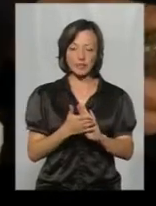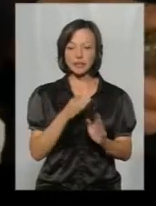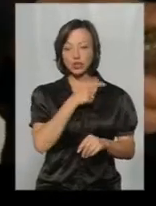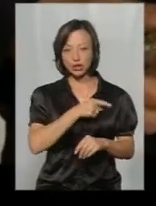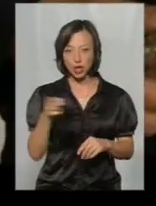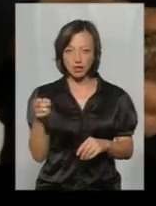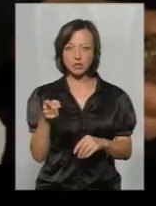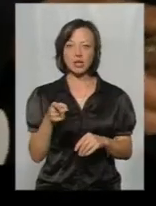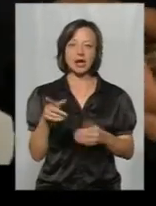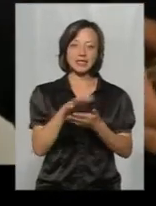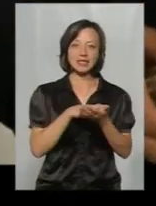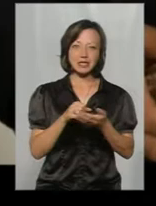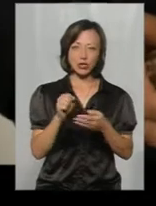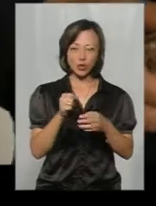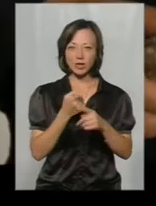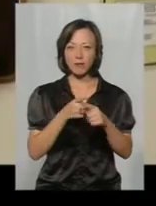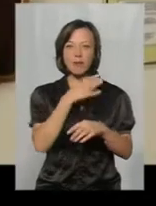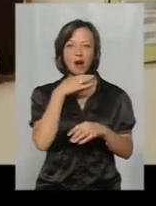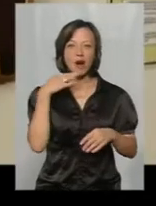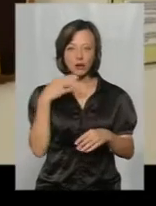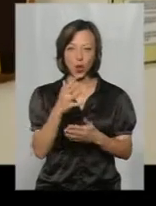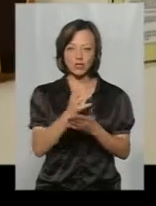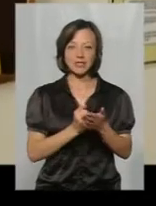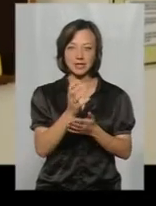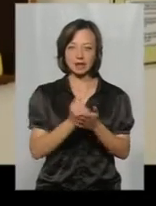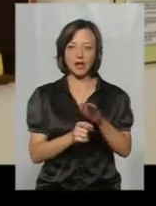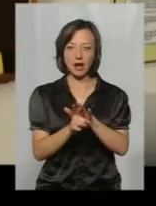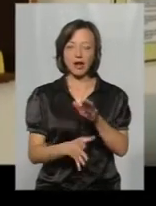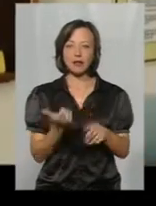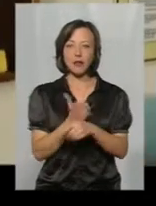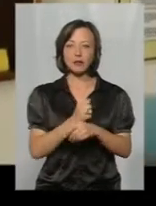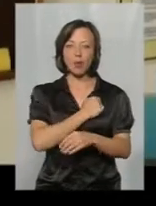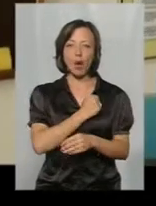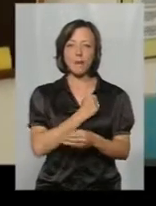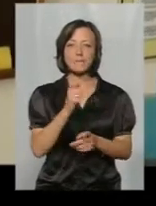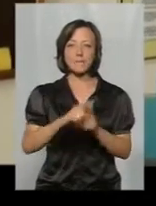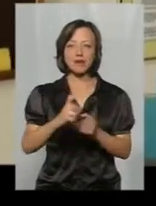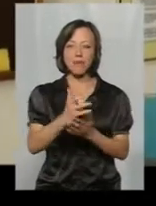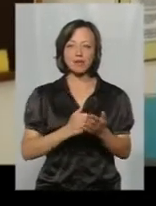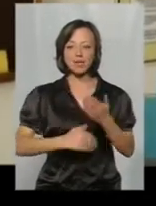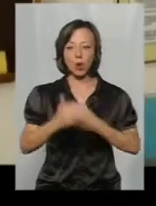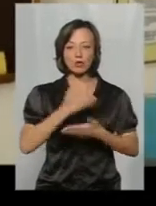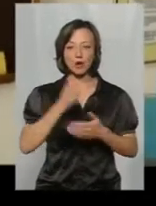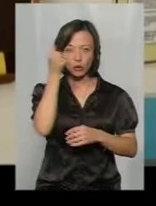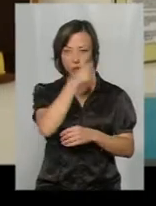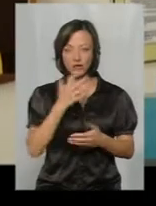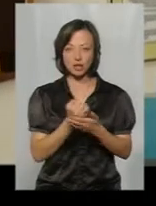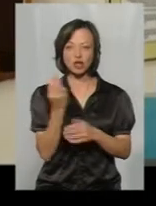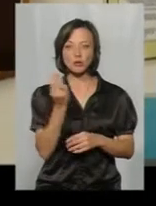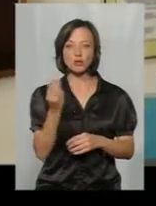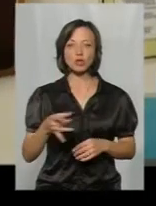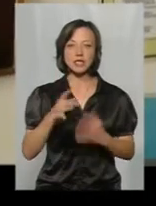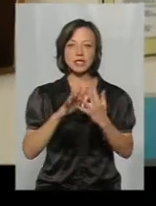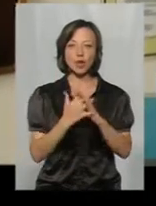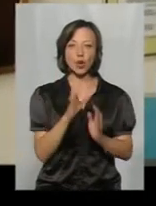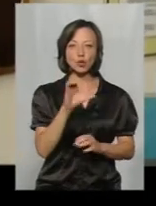цей час, каже, знешкодив не один десяток снарядів. Найбільшу кількість боєприпасів за останні роки було знайдено в Шепетівському районі